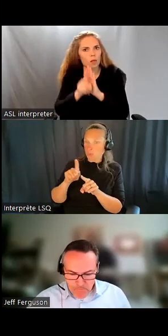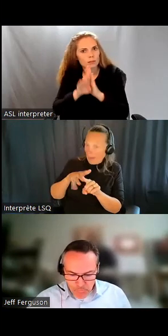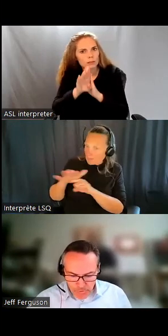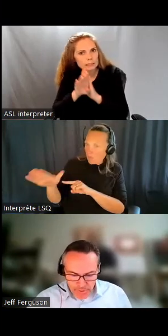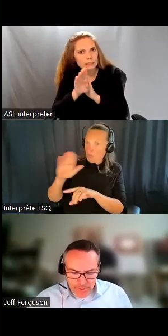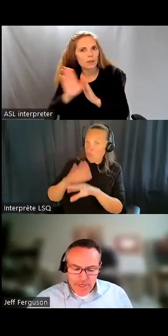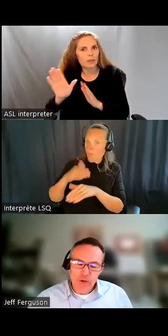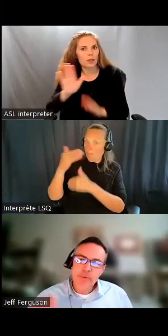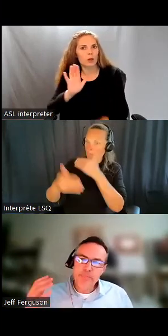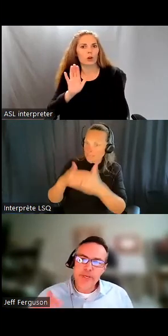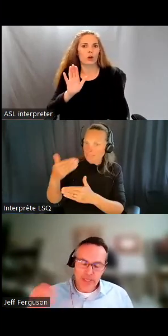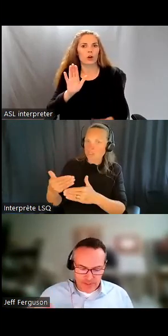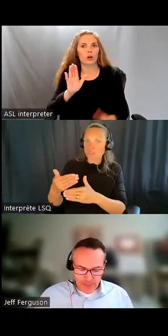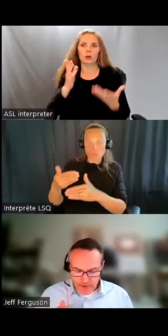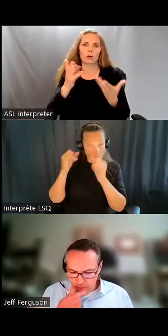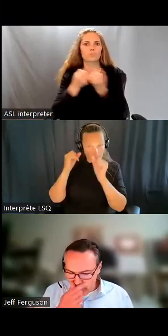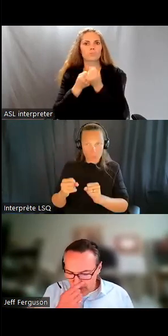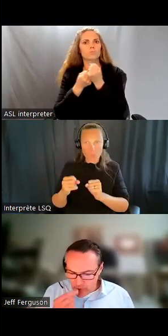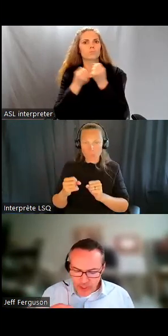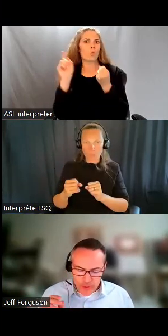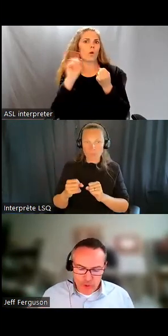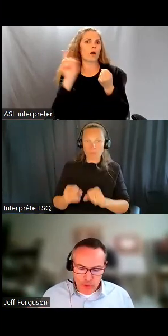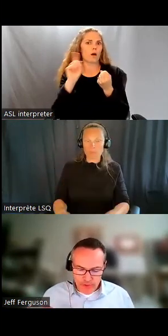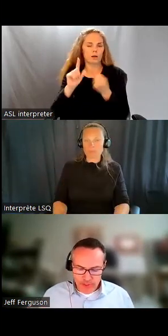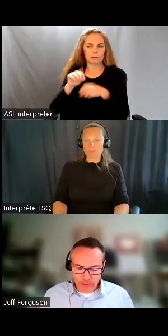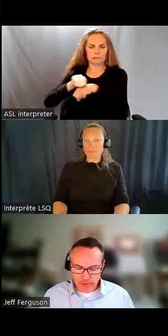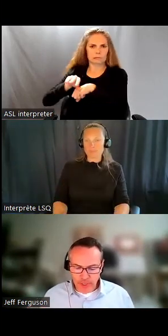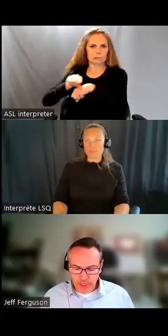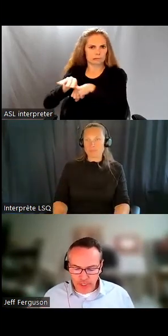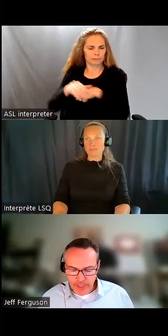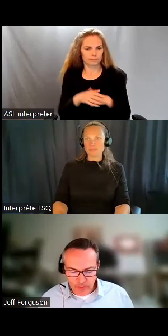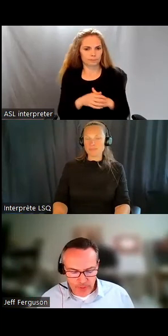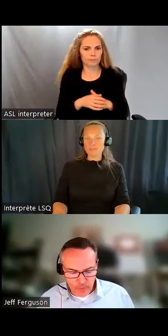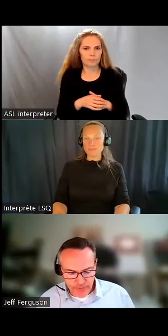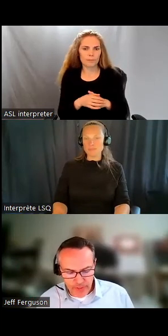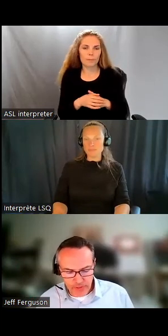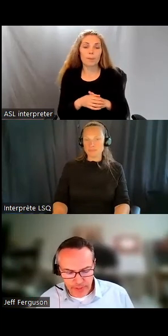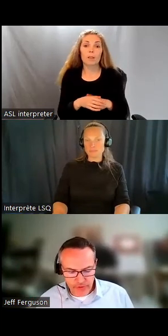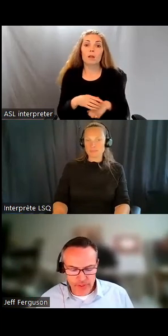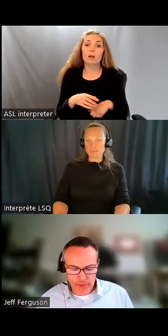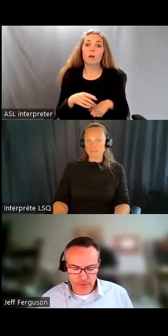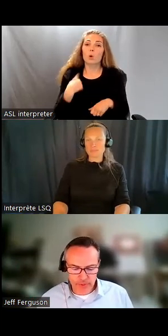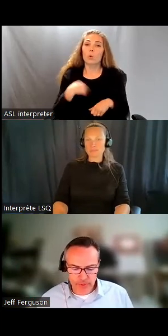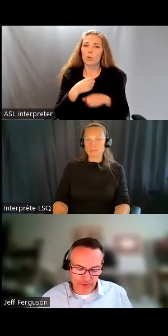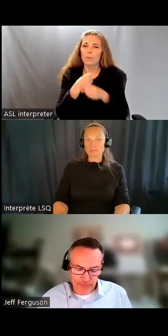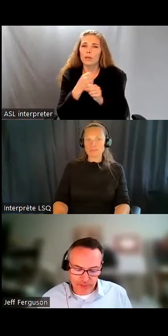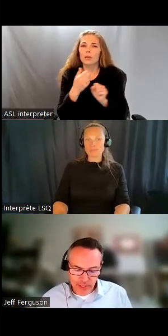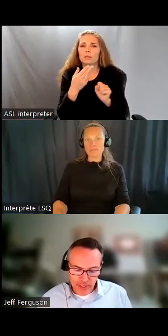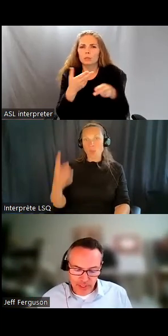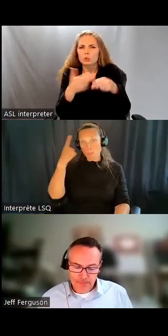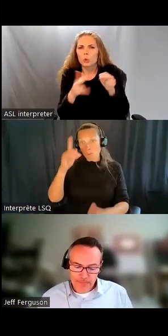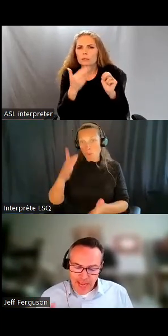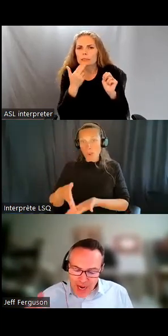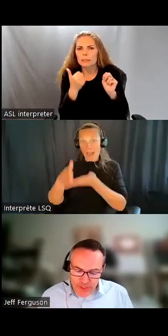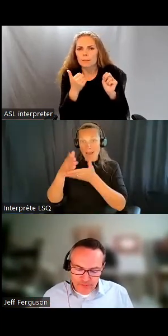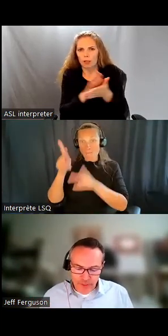processus de plateforme électorale. pour aider un petit peu dans ce domaine. On a un petit document pour aider les personnes